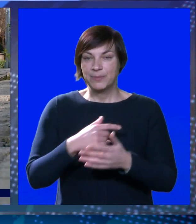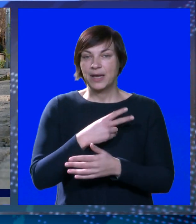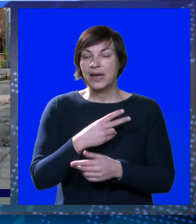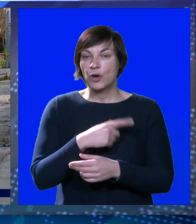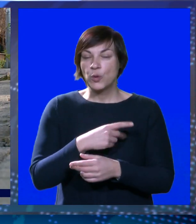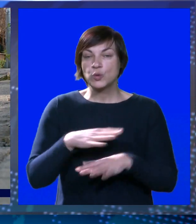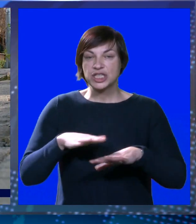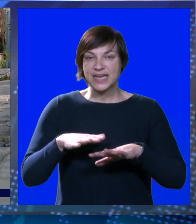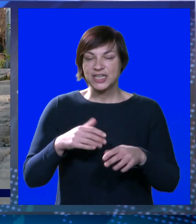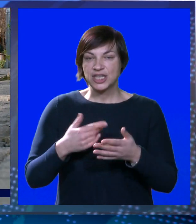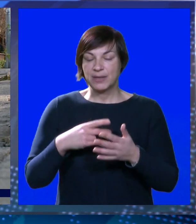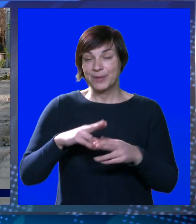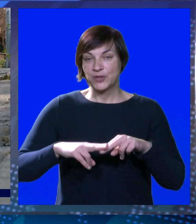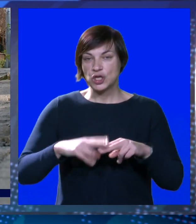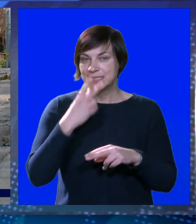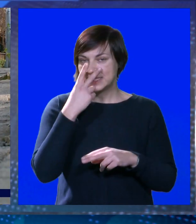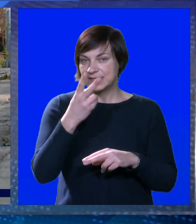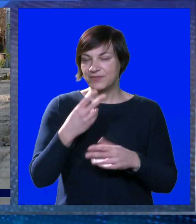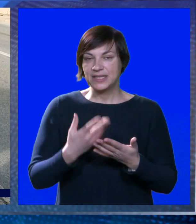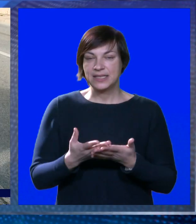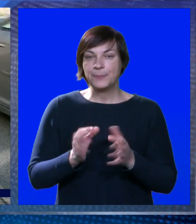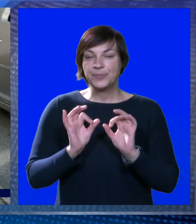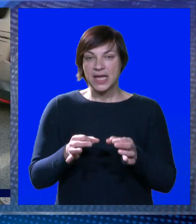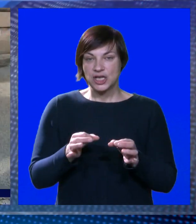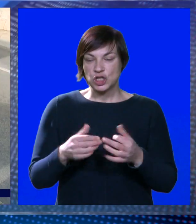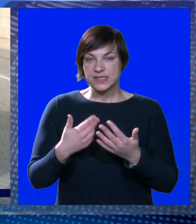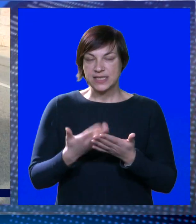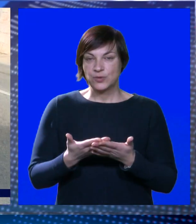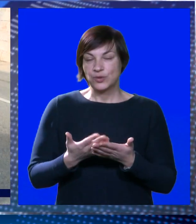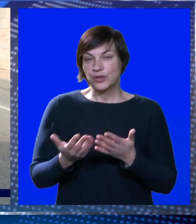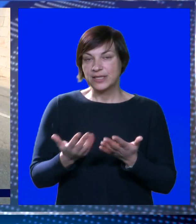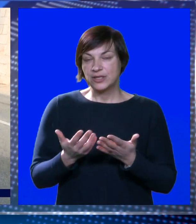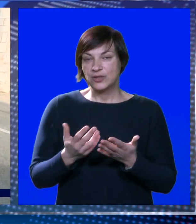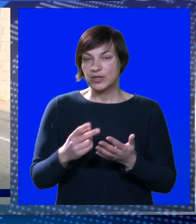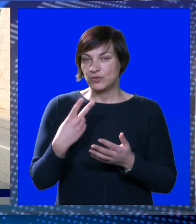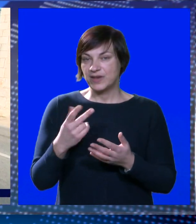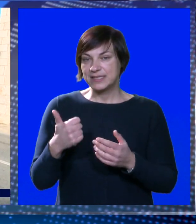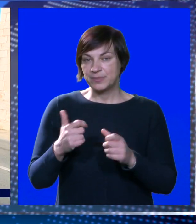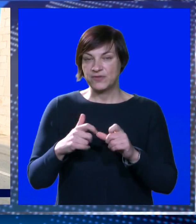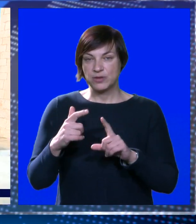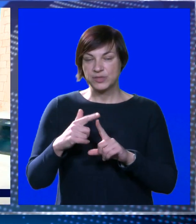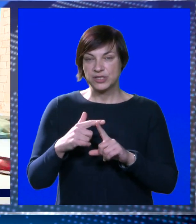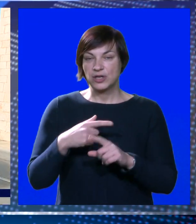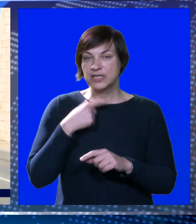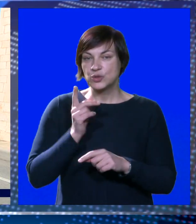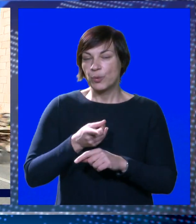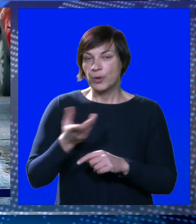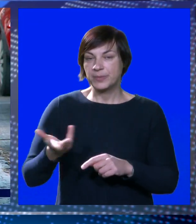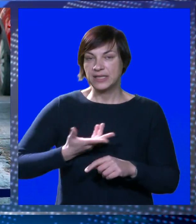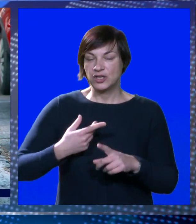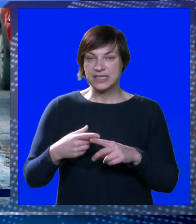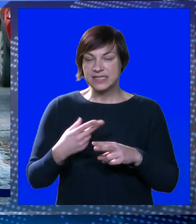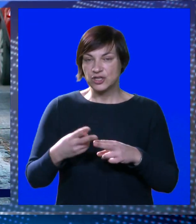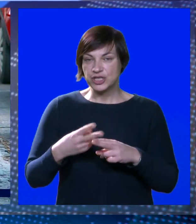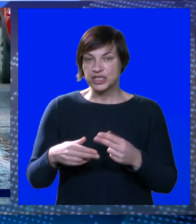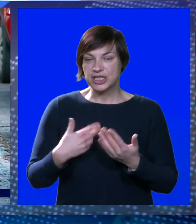omogućiti svojim građanima, predsto i zavidjeti. No sasvim je sigurno kako je donekle absurdno u 21. stoljeću opominjanjem dolaziti